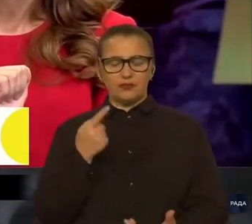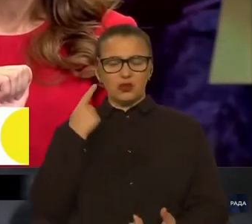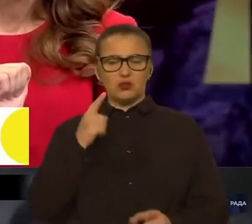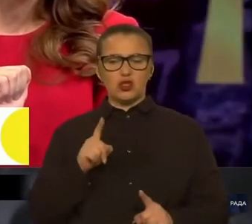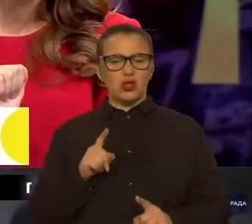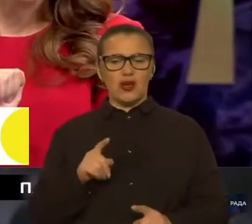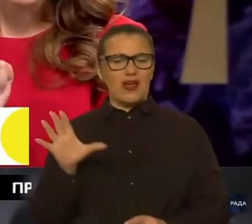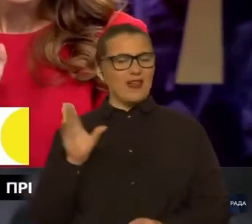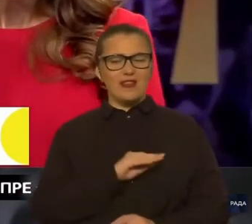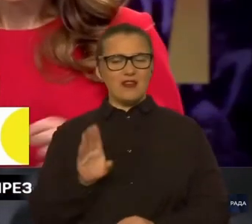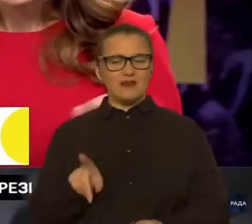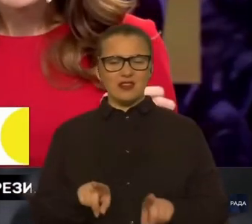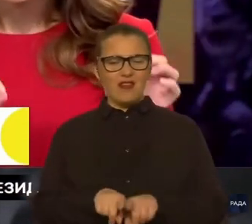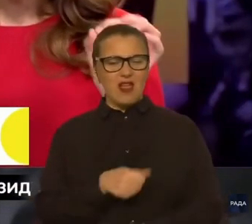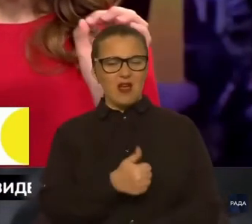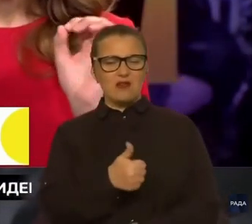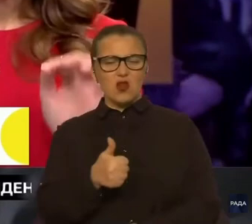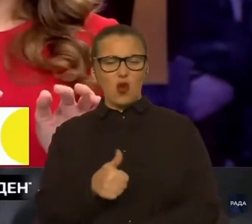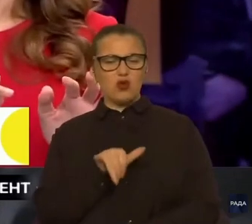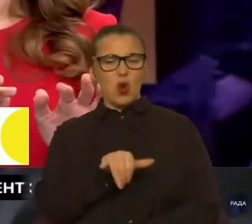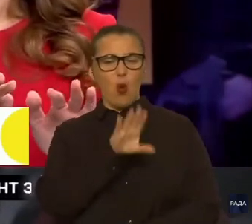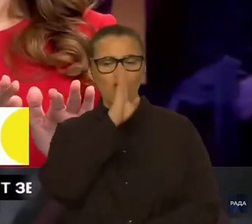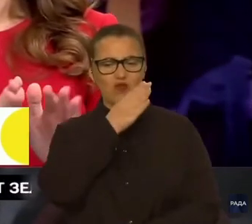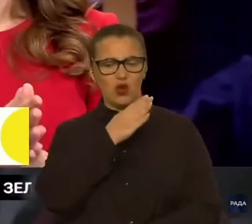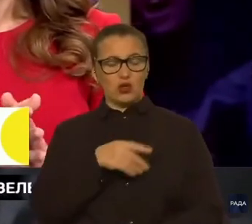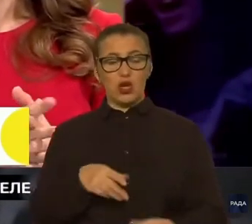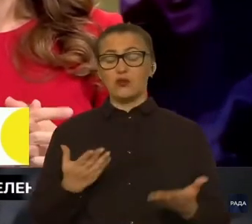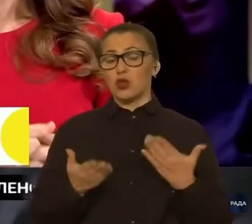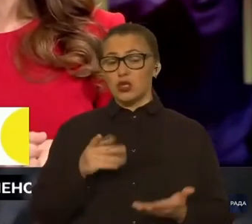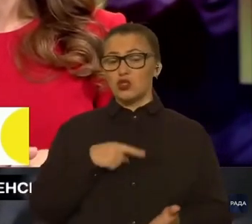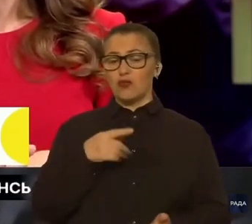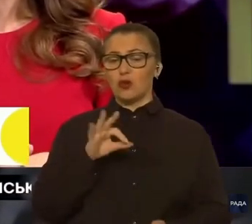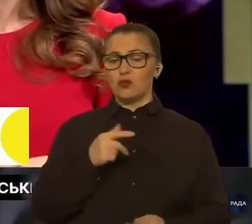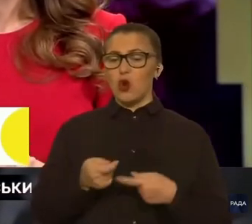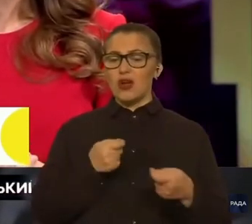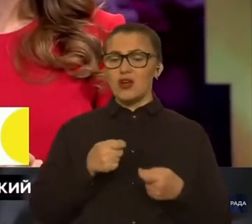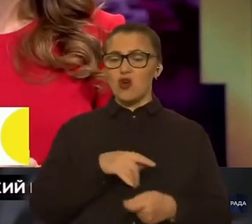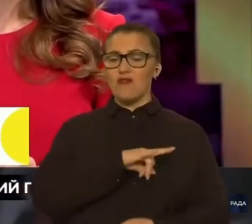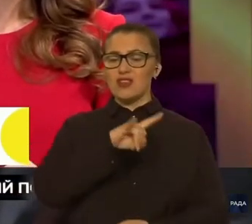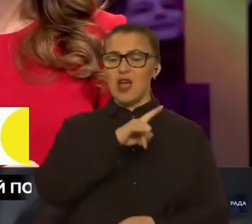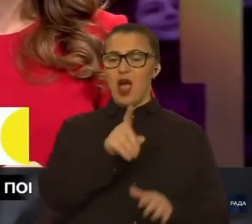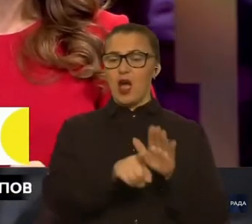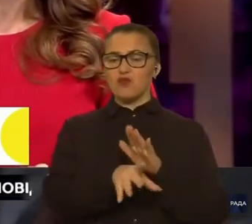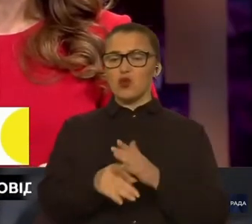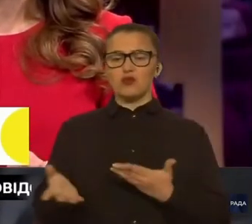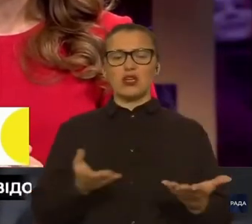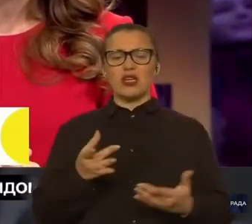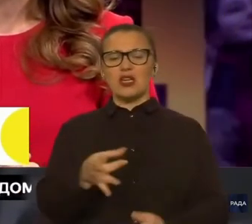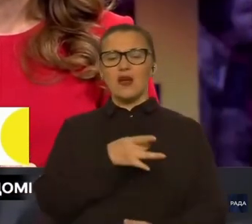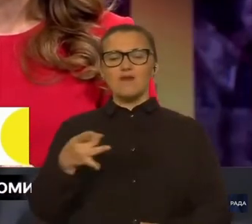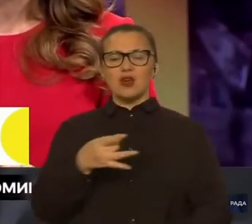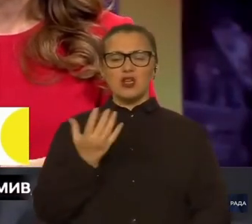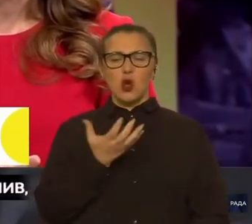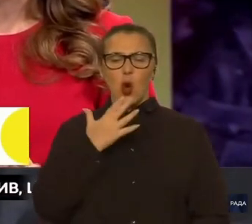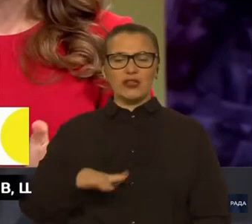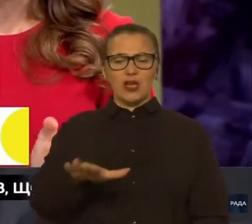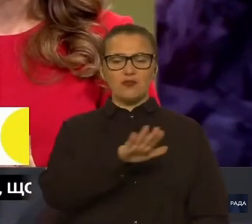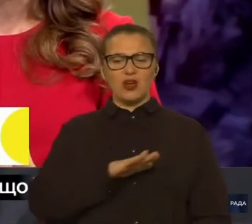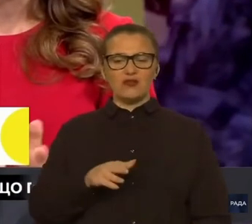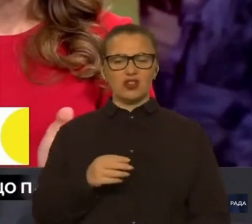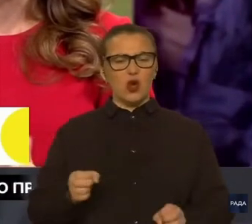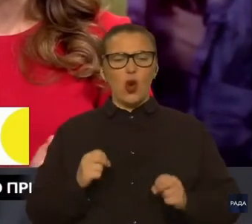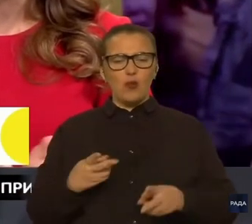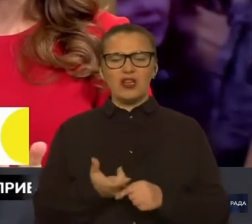добре у ворога на лінії фронту. Менше з тим, якщо говоримо про керування авіабомби, яким районам зараз на Півдні загрожують найбільше